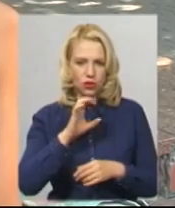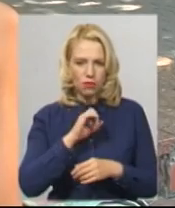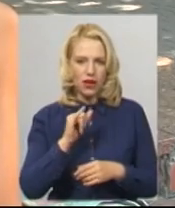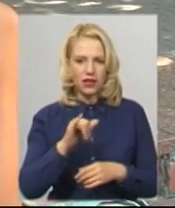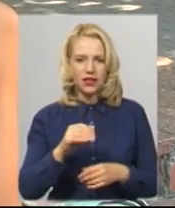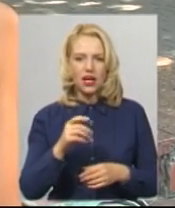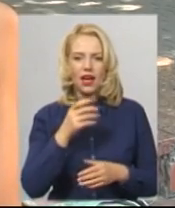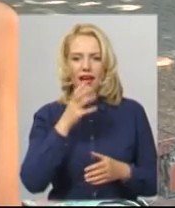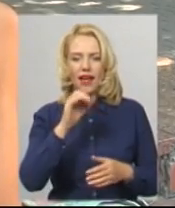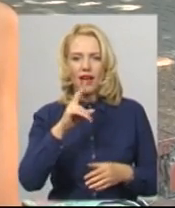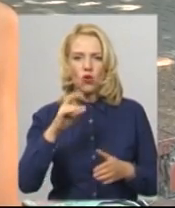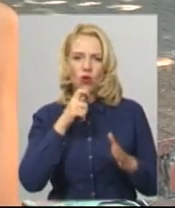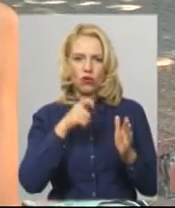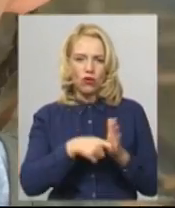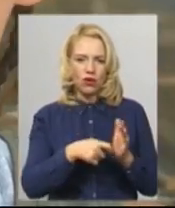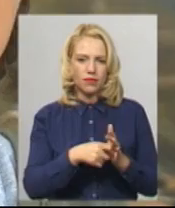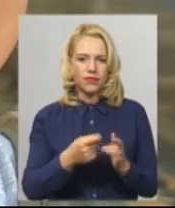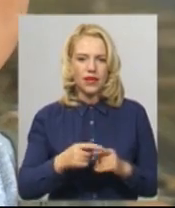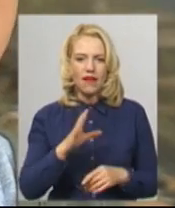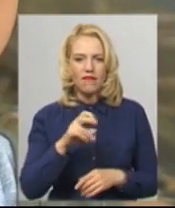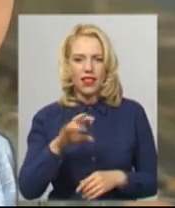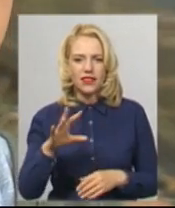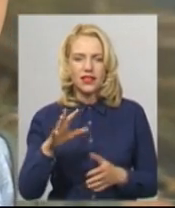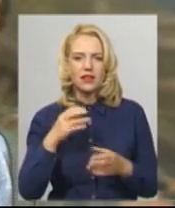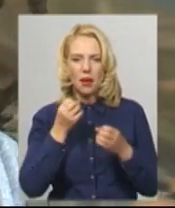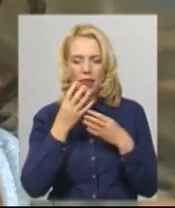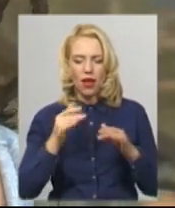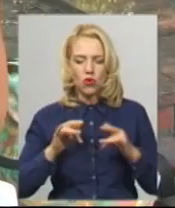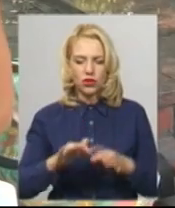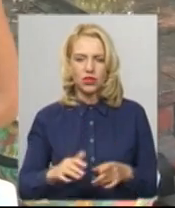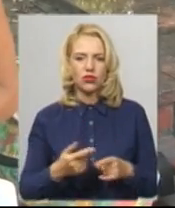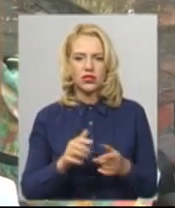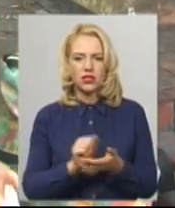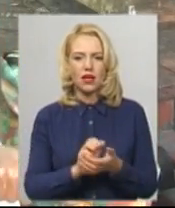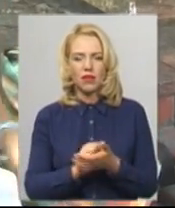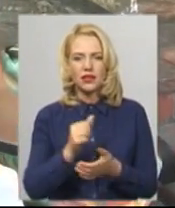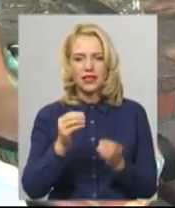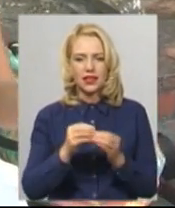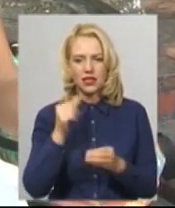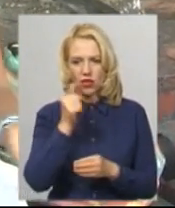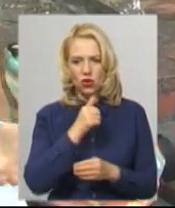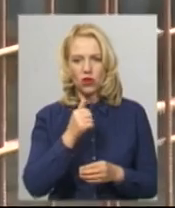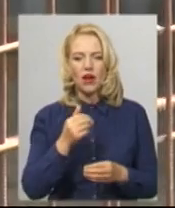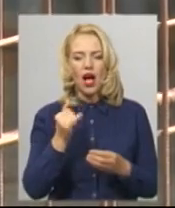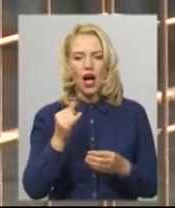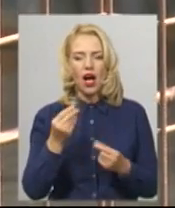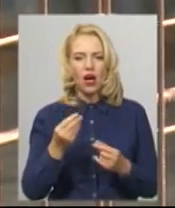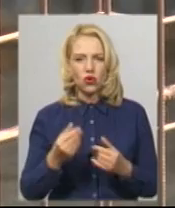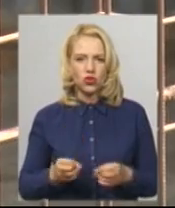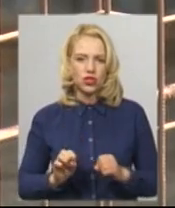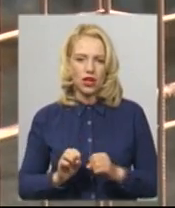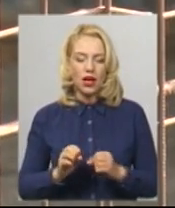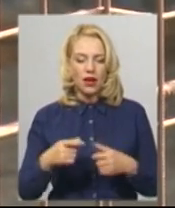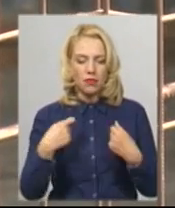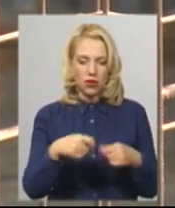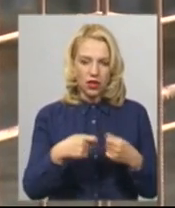Валентина Полякова займається благодійністю 10 років. Розповідає, продає екосумки, а гроші від продаж віддає притулку для собак, який знаходиться в